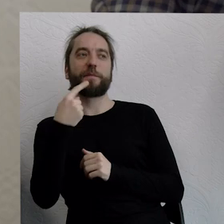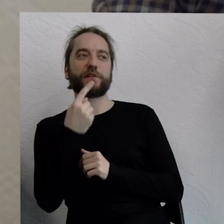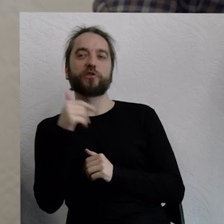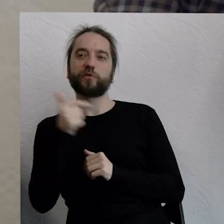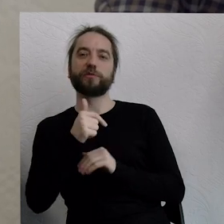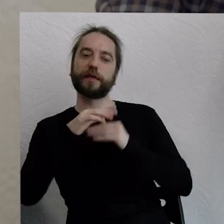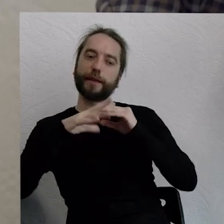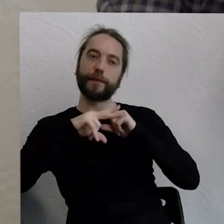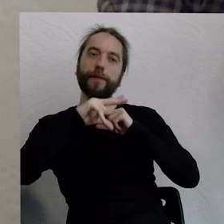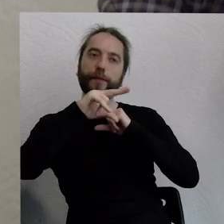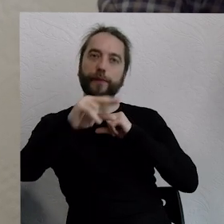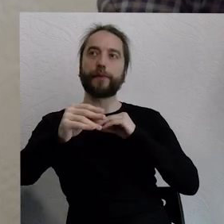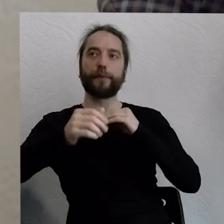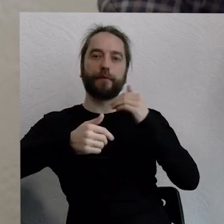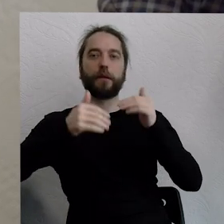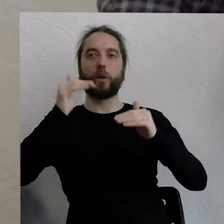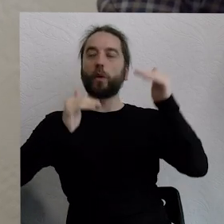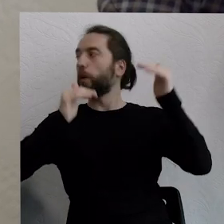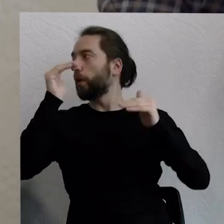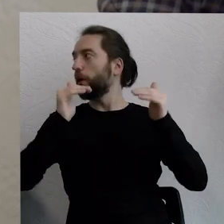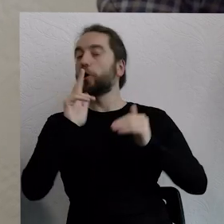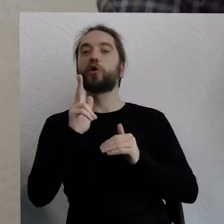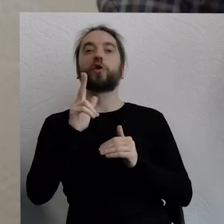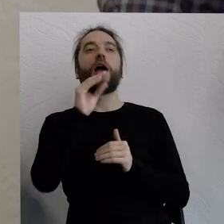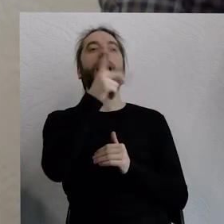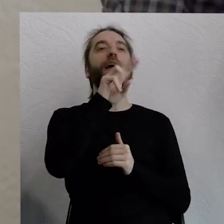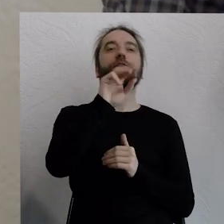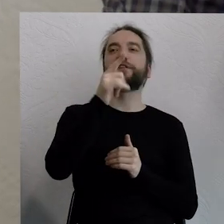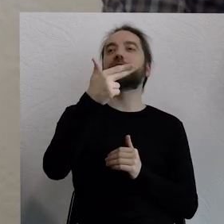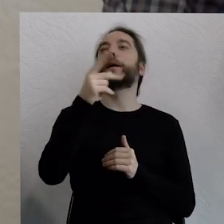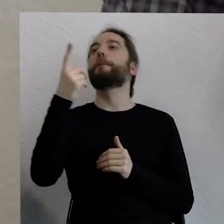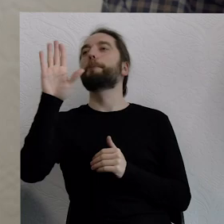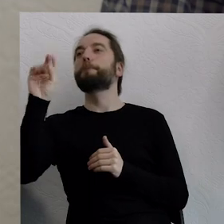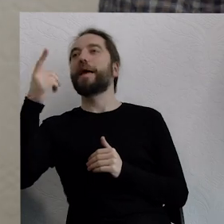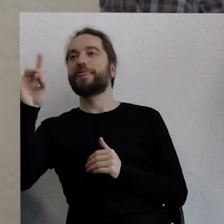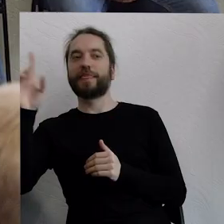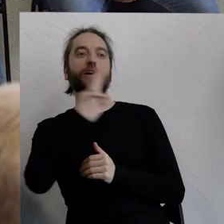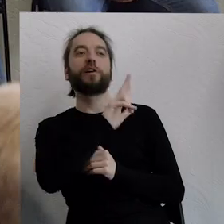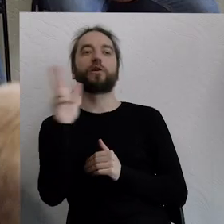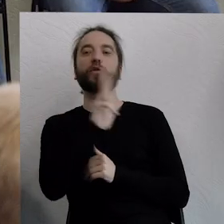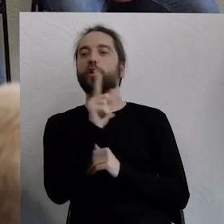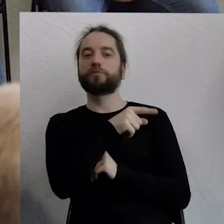niehierarchicznie, więc pytanie, kto z Was, Edwinia czy Karolina, chciałby teraz zabrać głos?